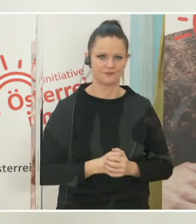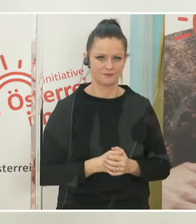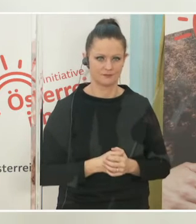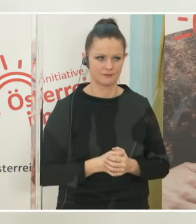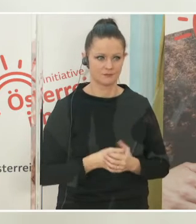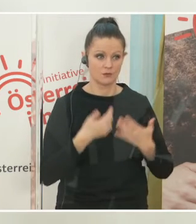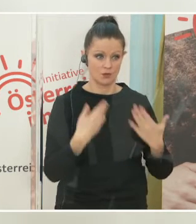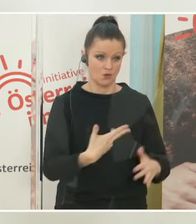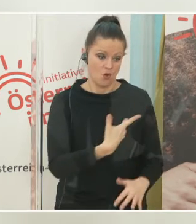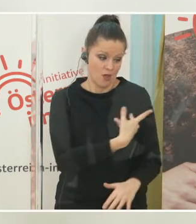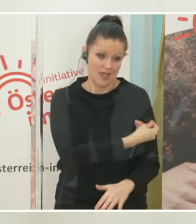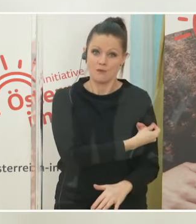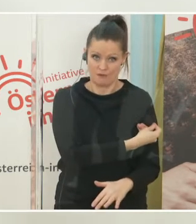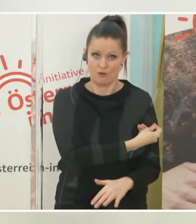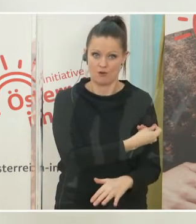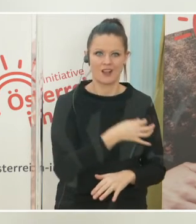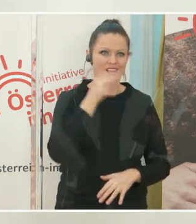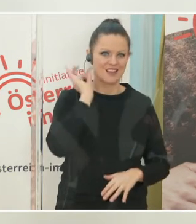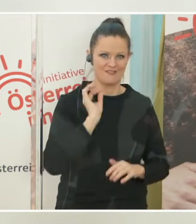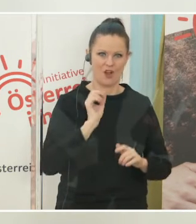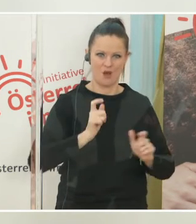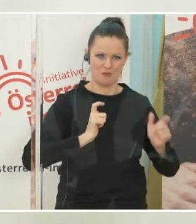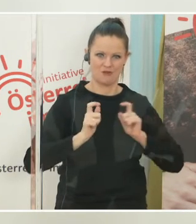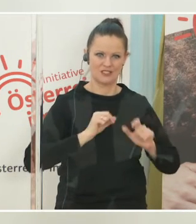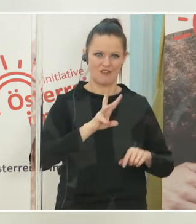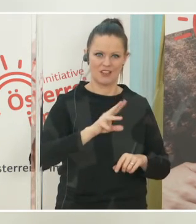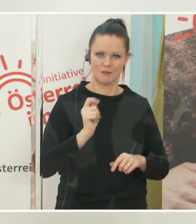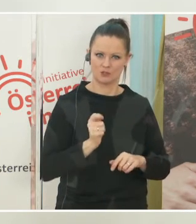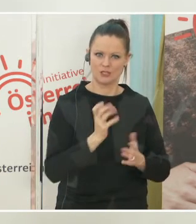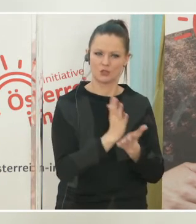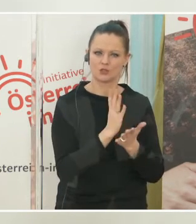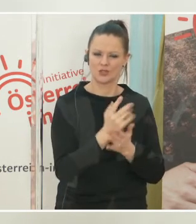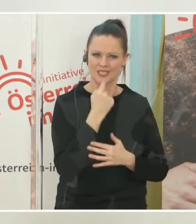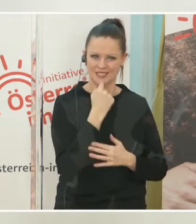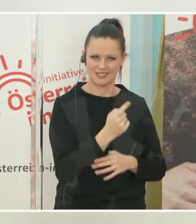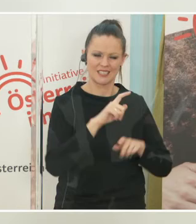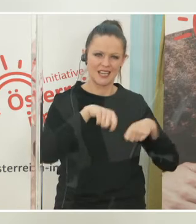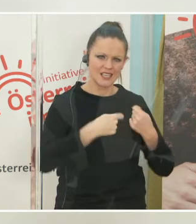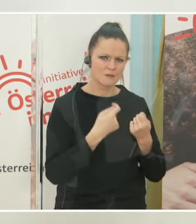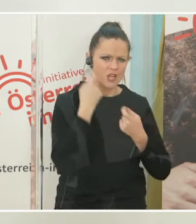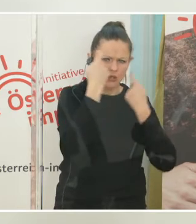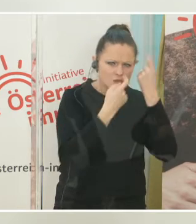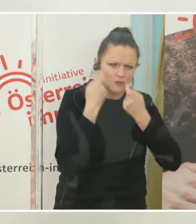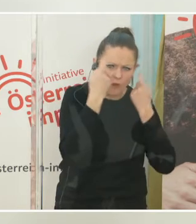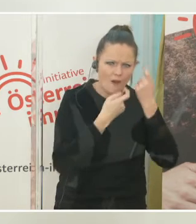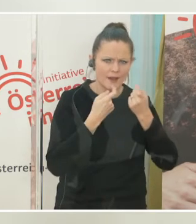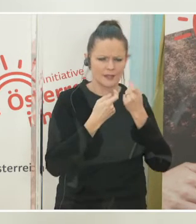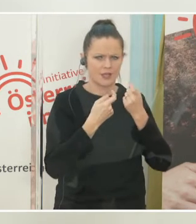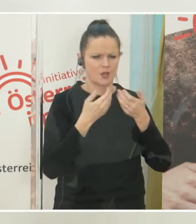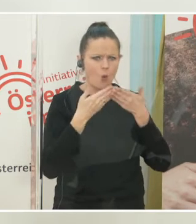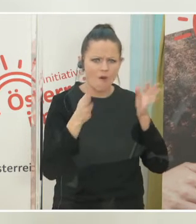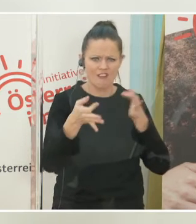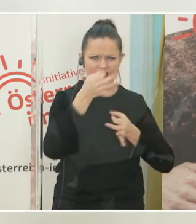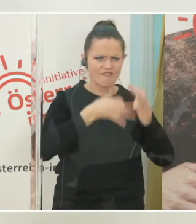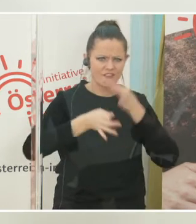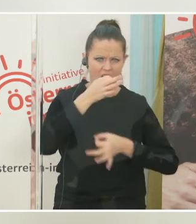Impfung gibt es aber, wie Frau Prof. Wiedermann-Schmidt schon angesprochen hat, viele Sorgen und viele Fragen. Kann